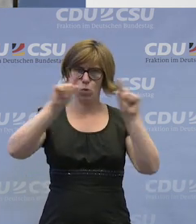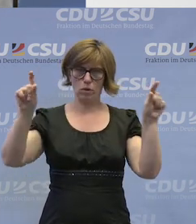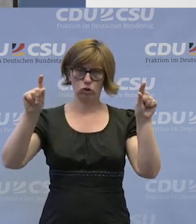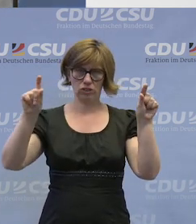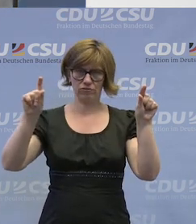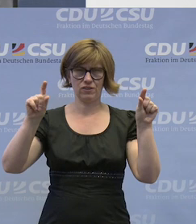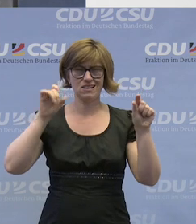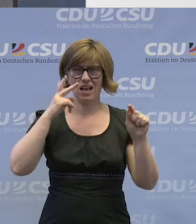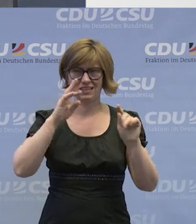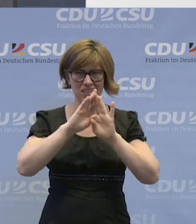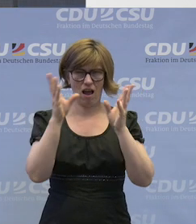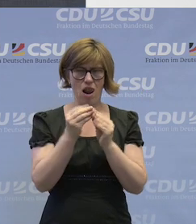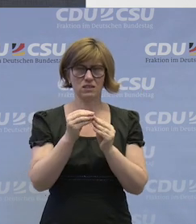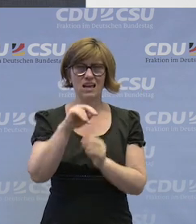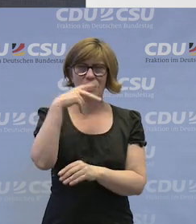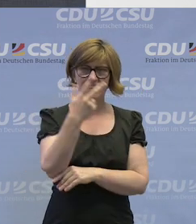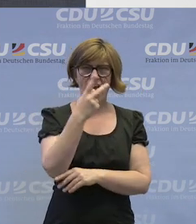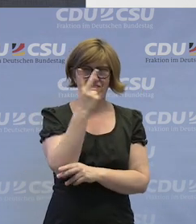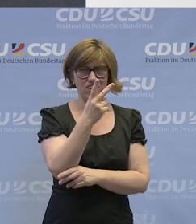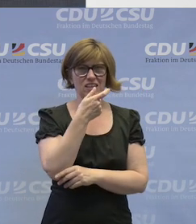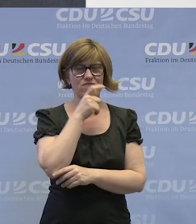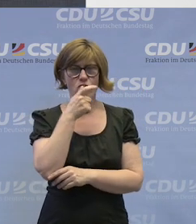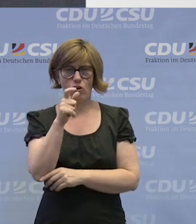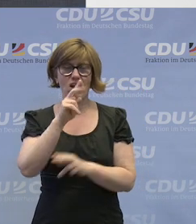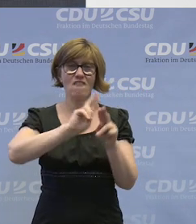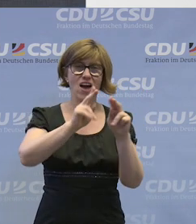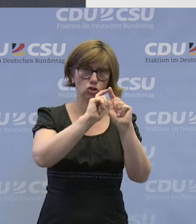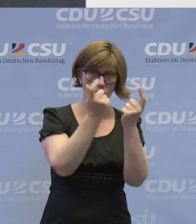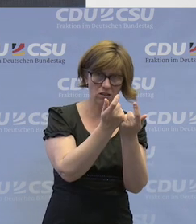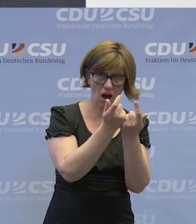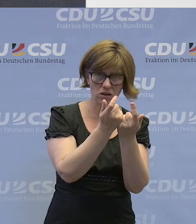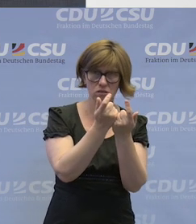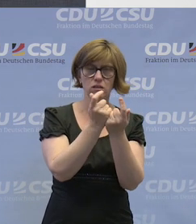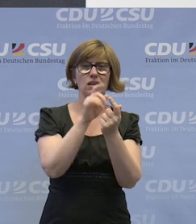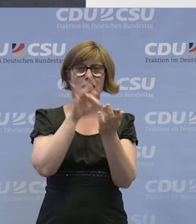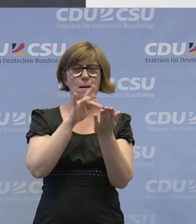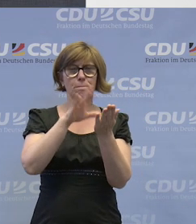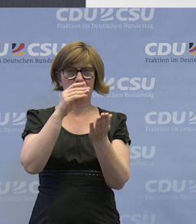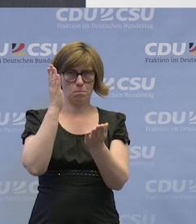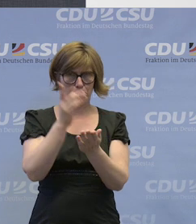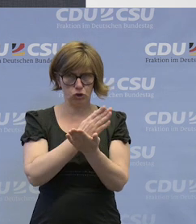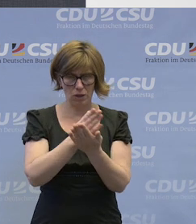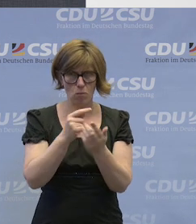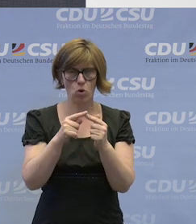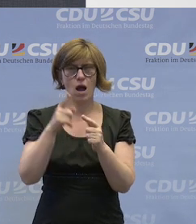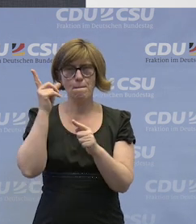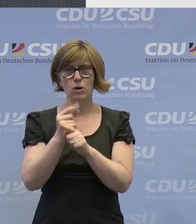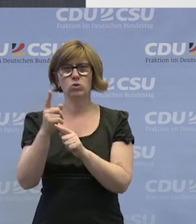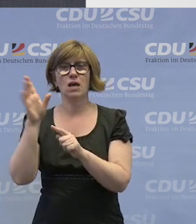Sie im Grunde genommen schon drei wichtige Vokabeln. Also der Werkstattrat und es gibt Mitbestimmung und